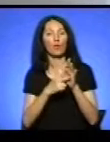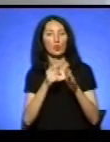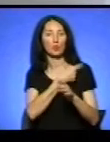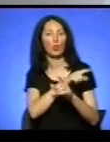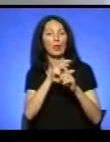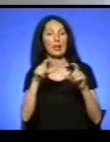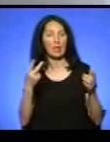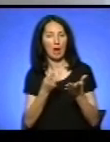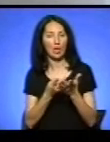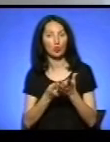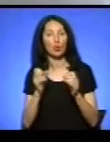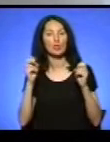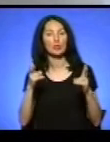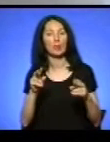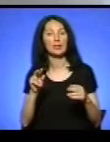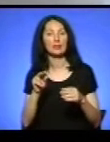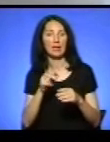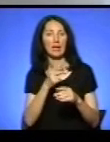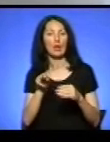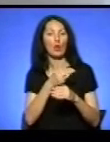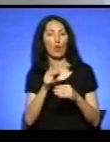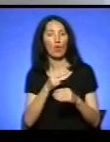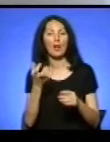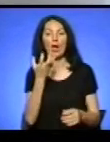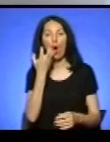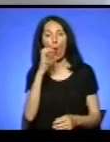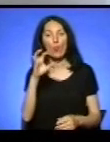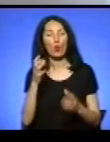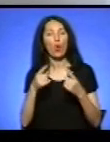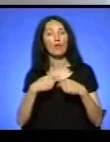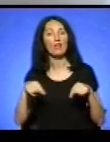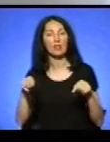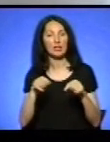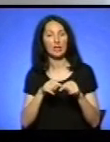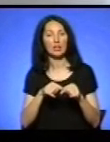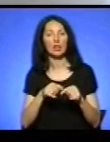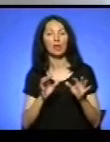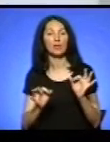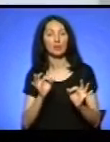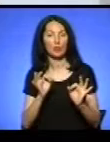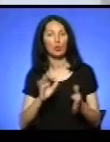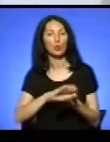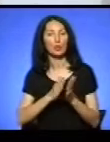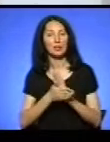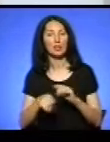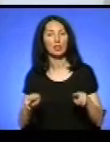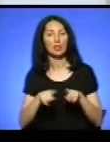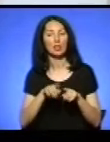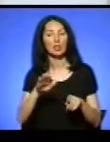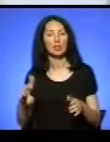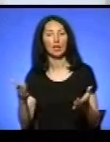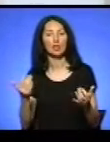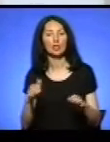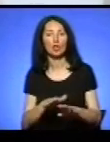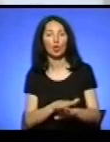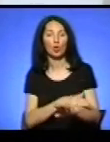спеціалізоване лікування, опікове відділення в стабільному стані. Таких дітей він ще довший